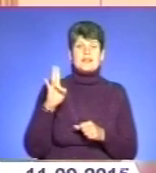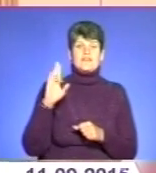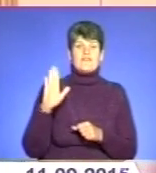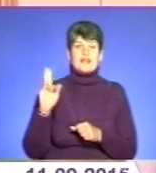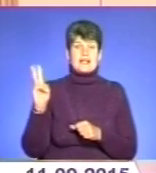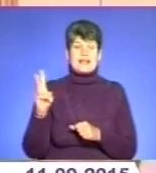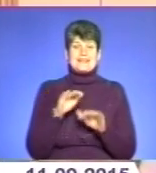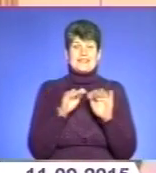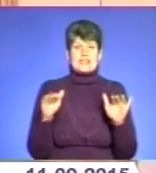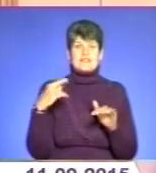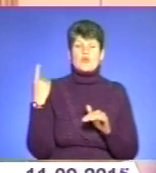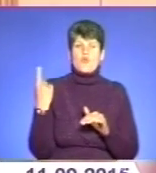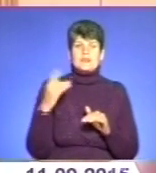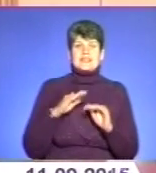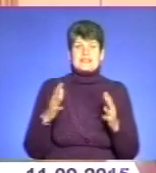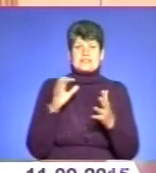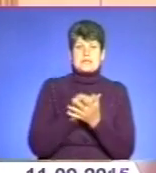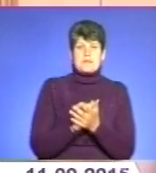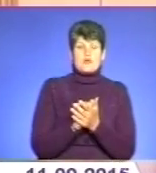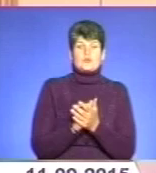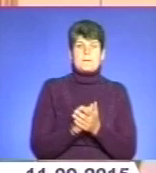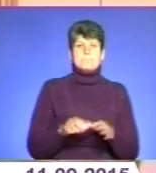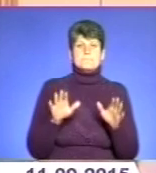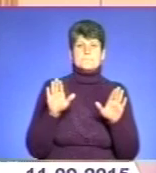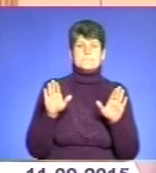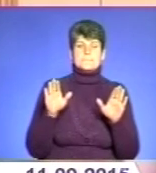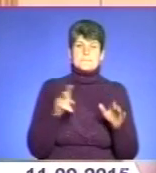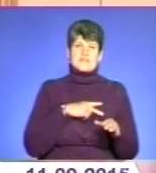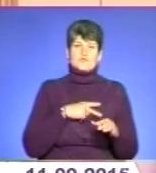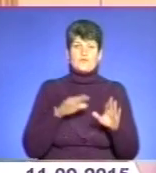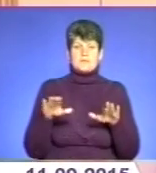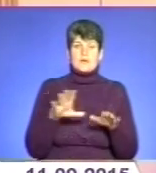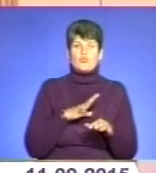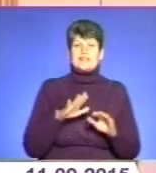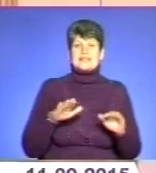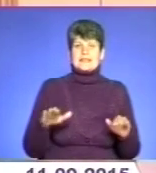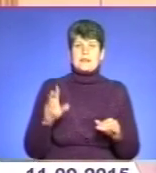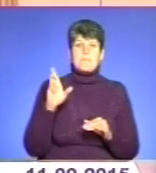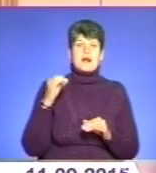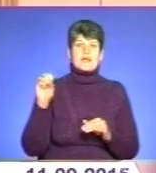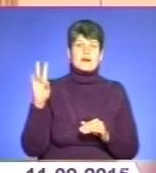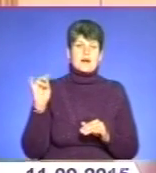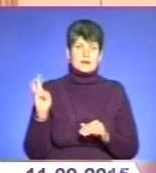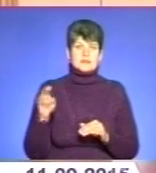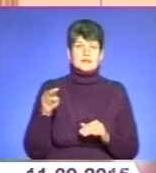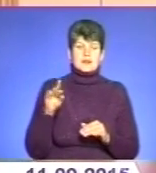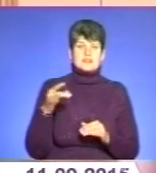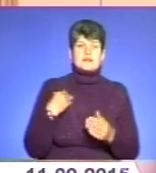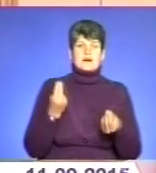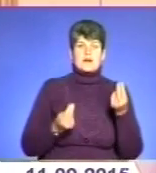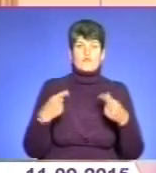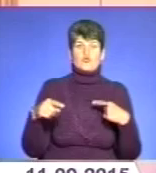На рівні області діти займають призові місця. Були діти, такі як Байрак Тарас, він грав